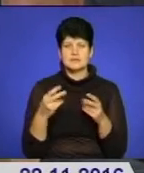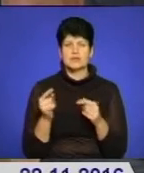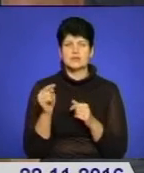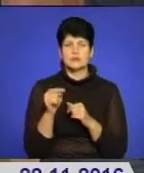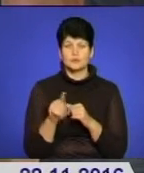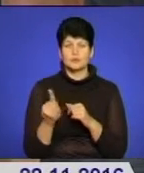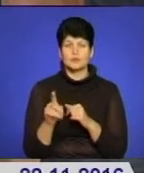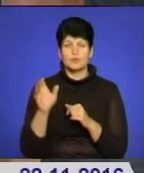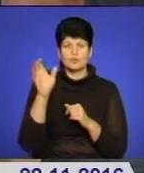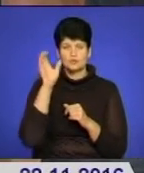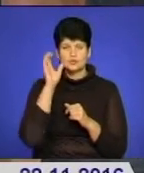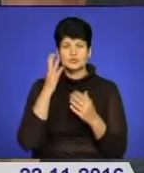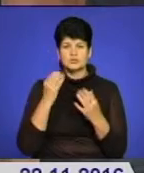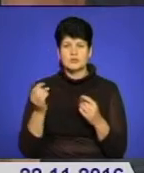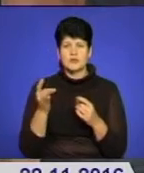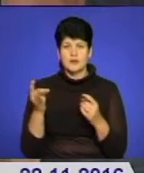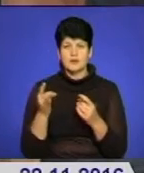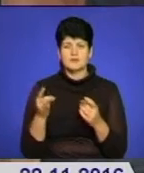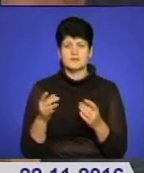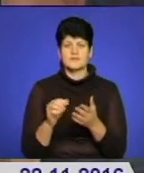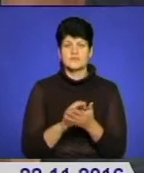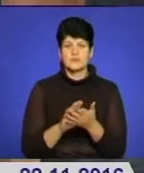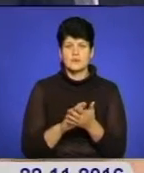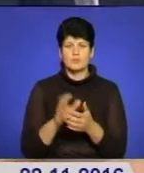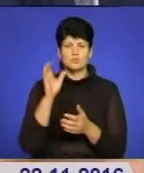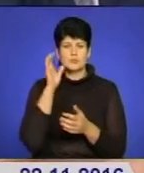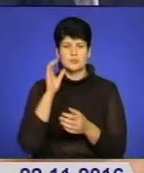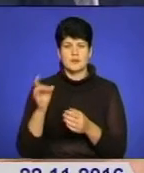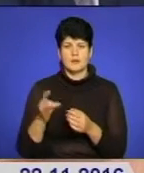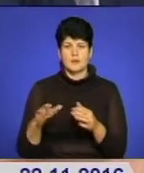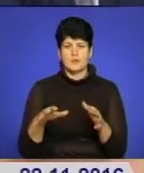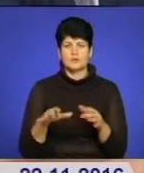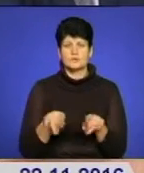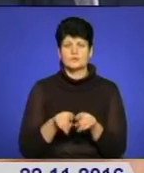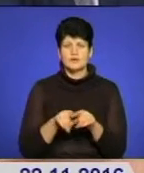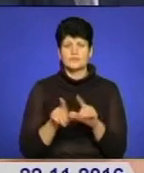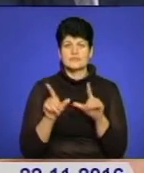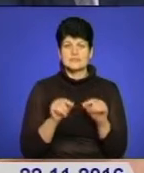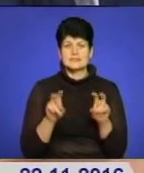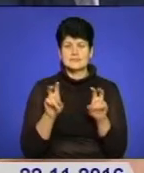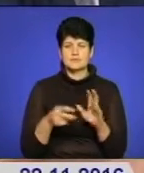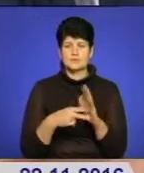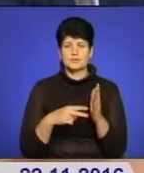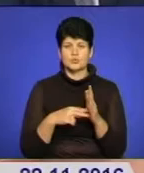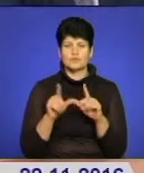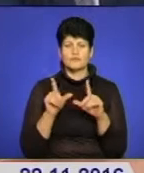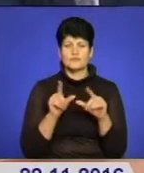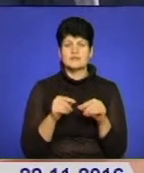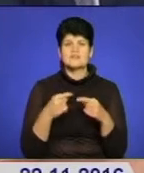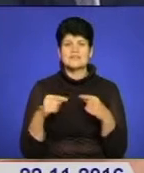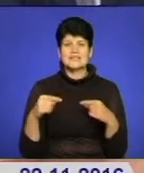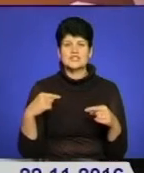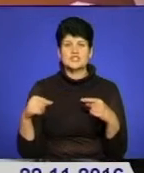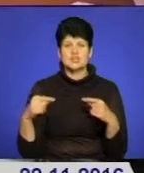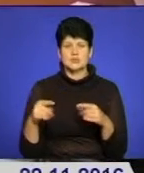того, щоб послухати ще раз, відшліфувати, послухати регіони. Аналогічні виїзні засідання планують провести і в інших областях, аби